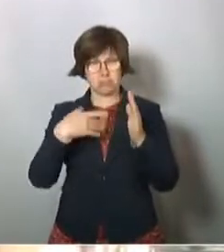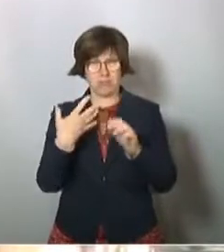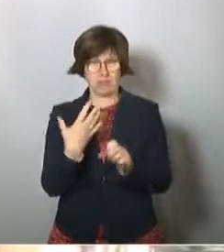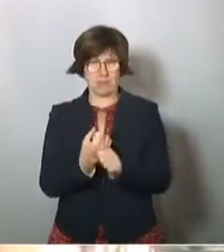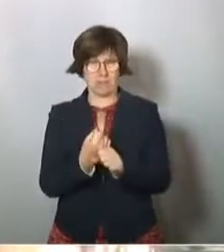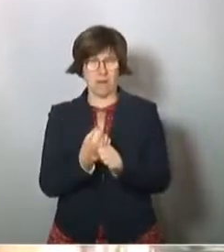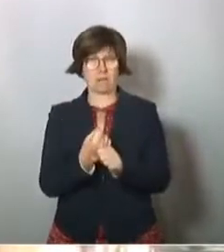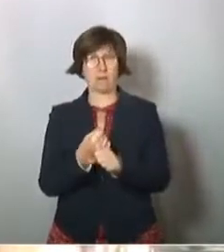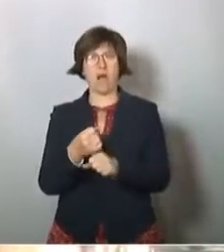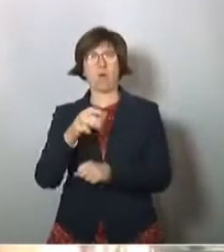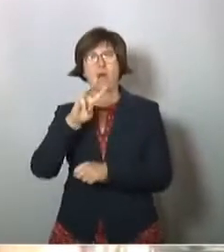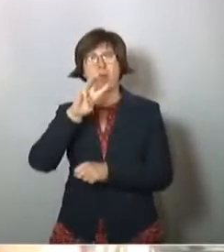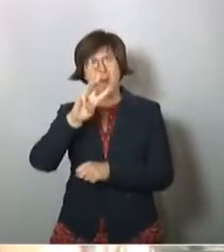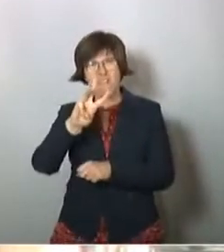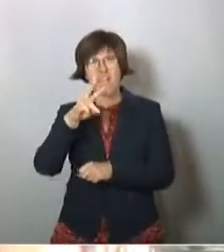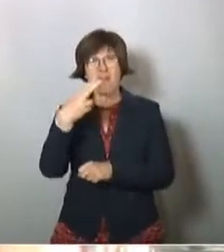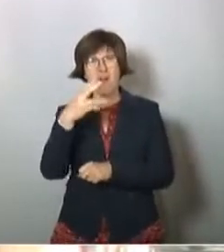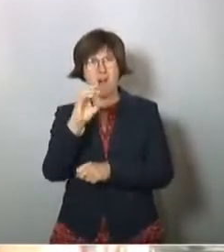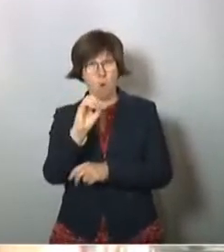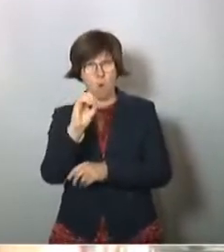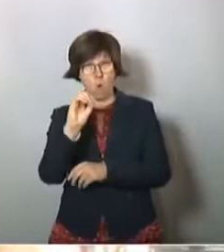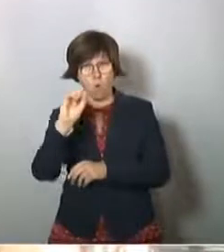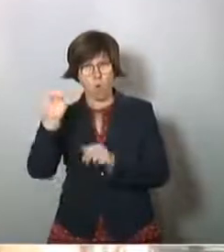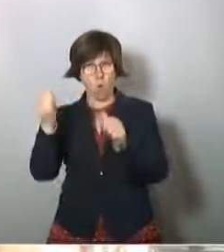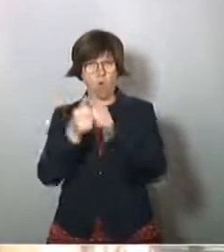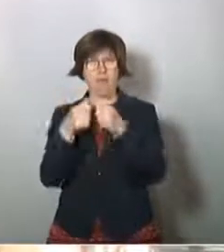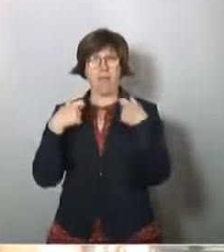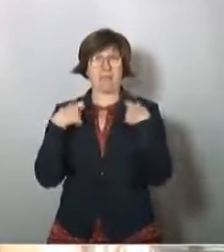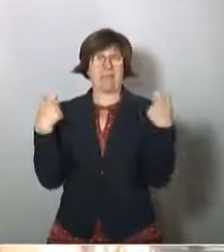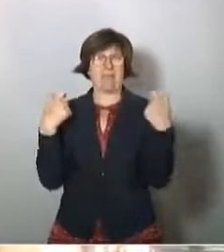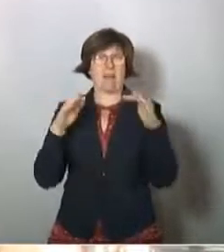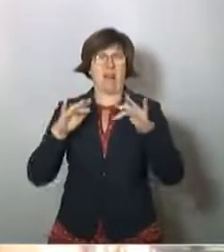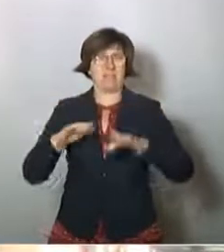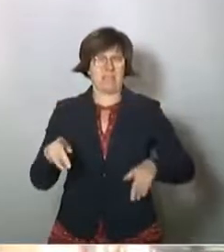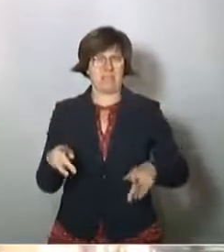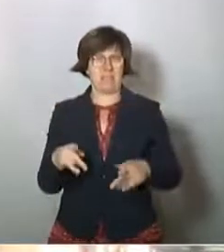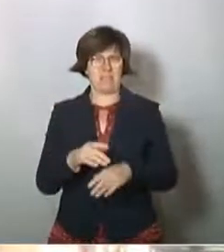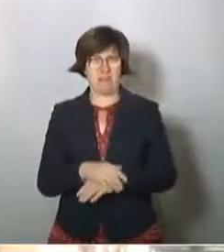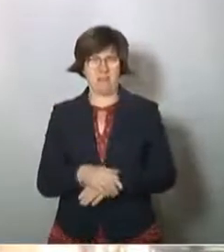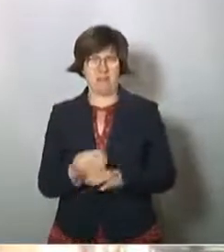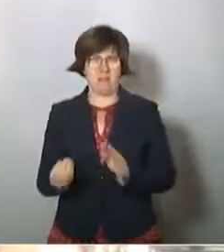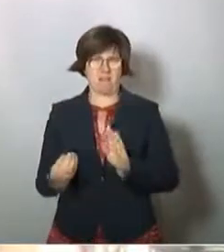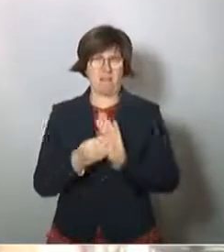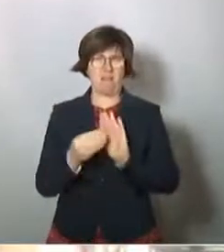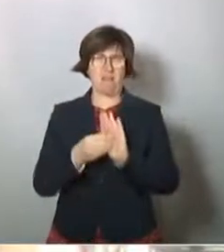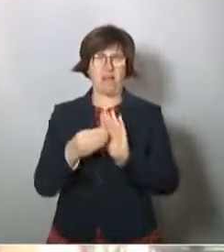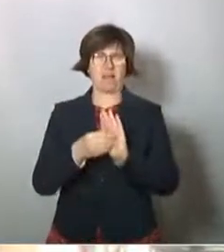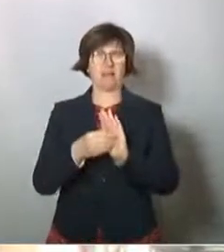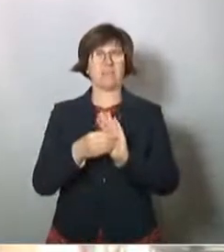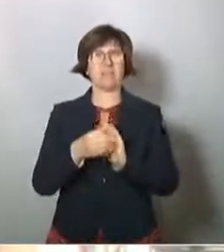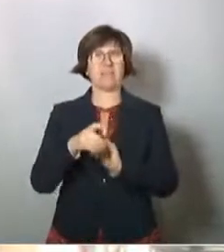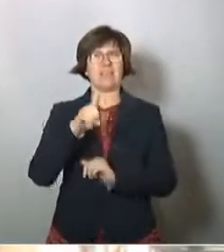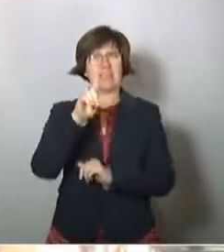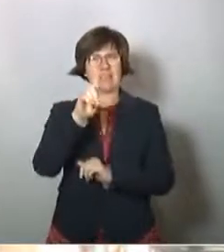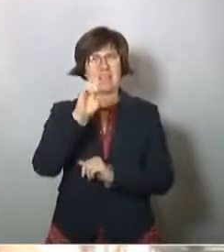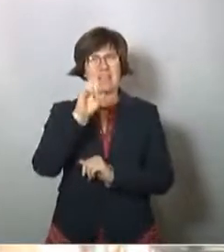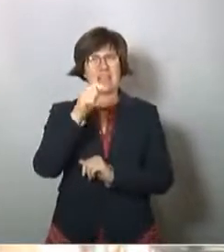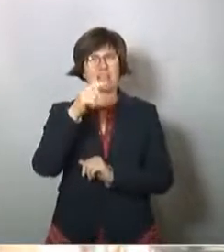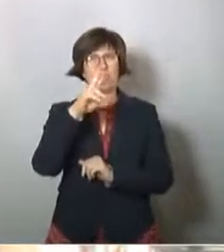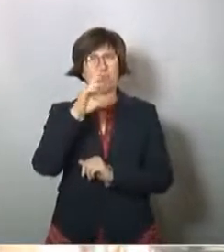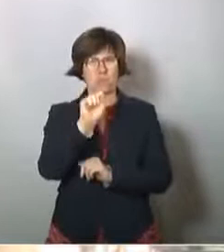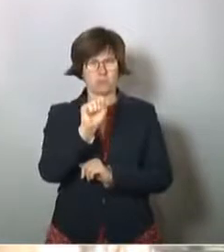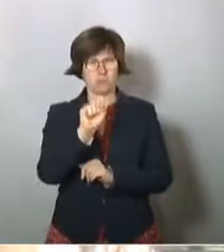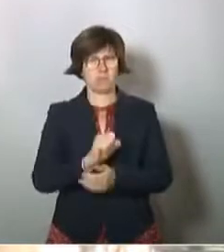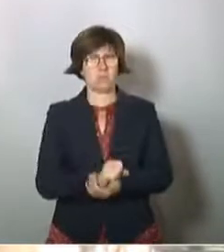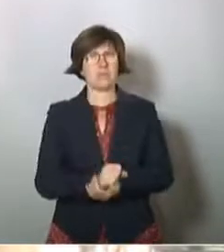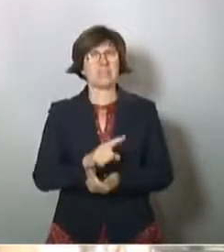Beisein auch des WHO-Generalsekretärs Tedros und